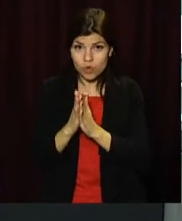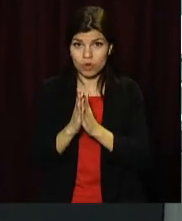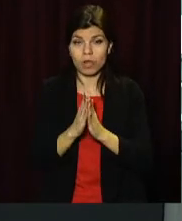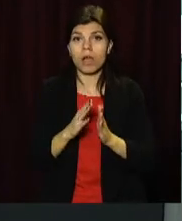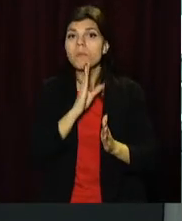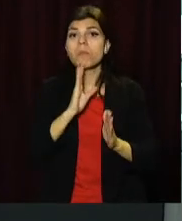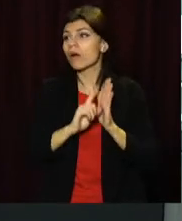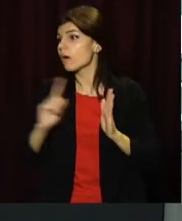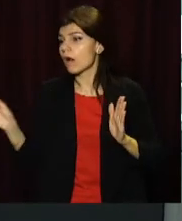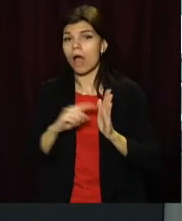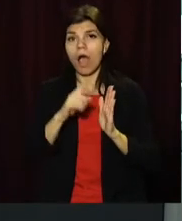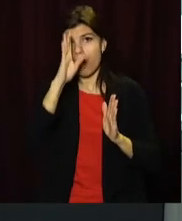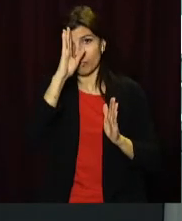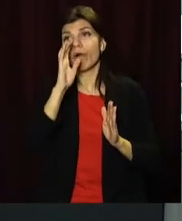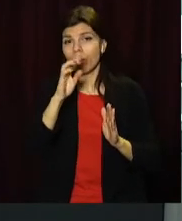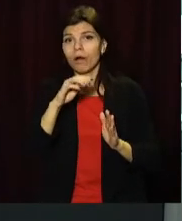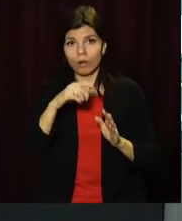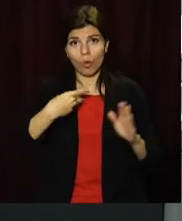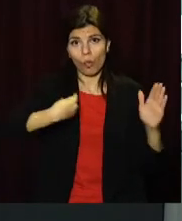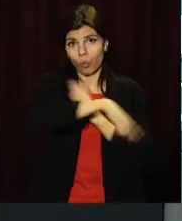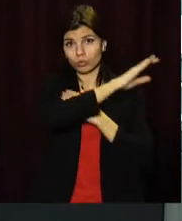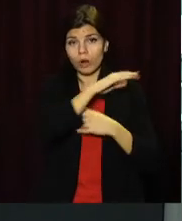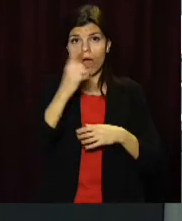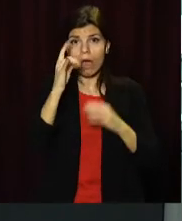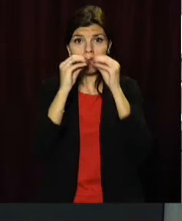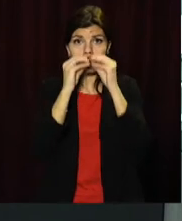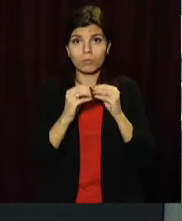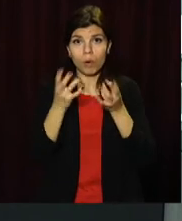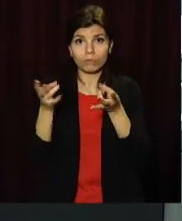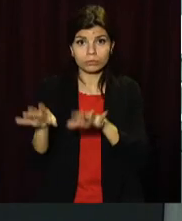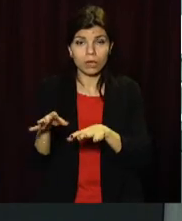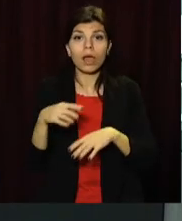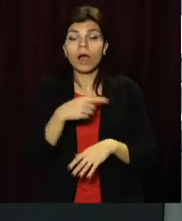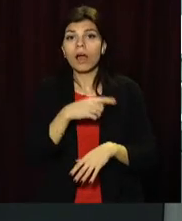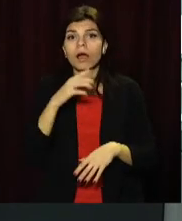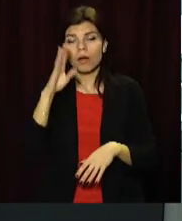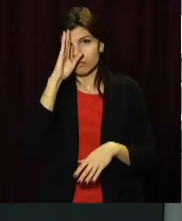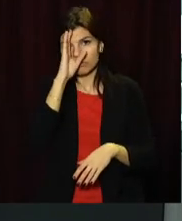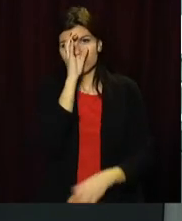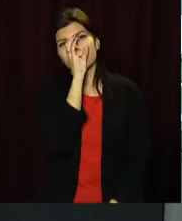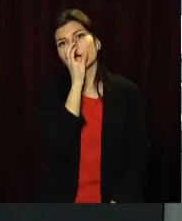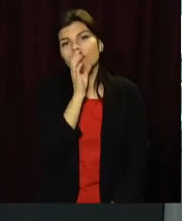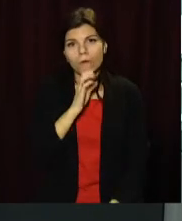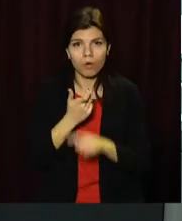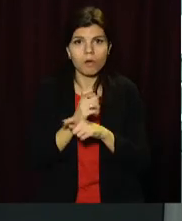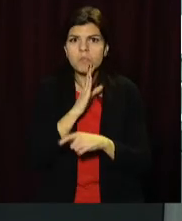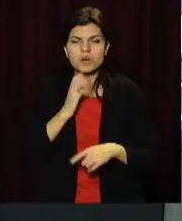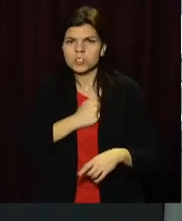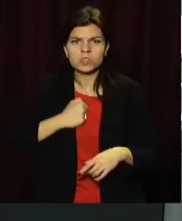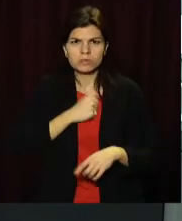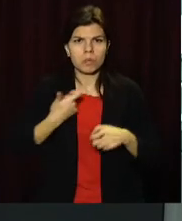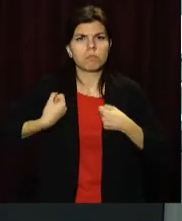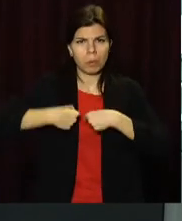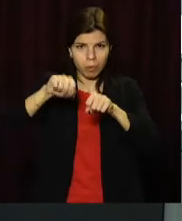Тому вона взялася виховувати дитину кулаками. Малюку стало зле, але до лікарні його повезли лише наступного дня. До медиків